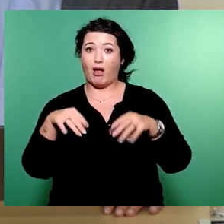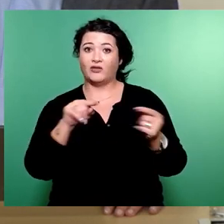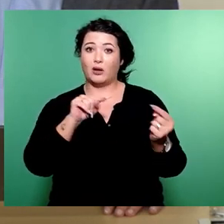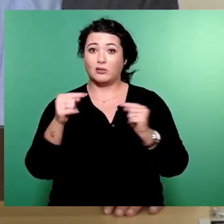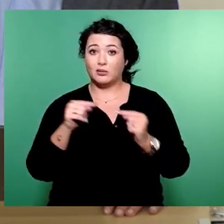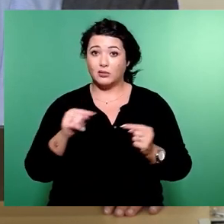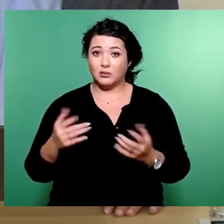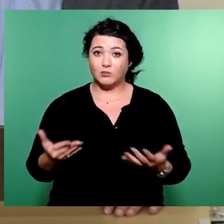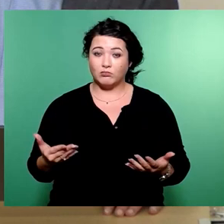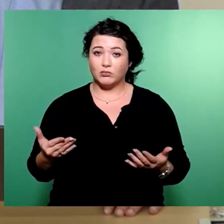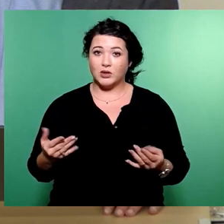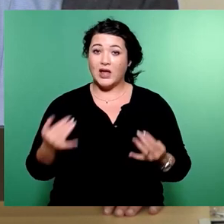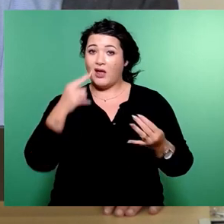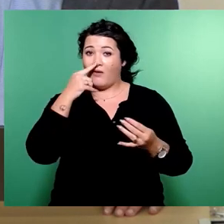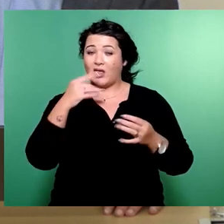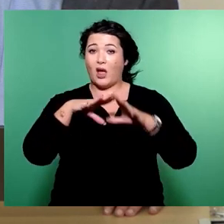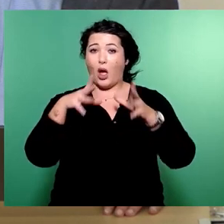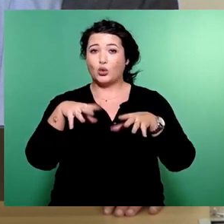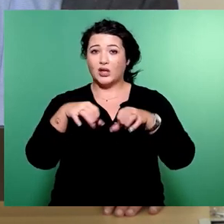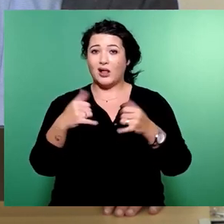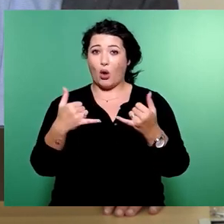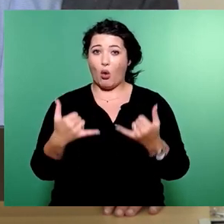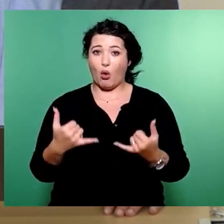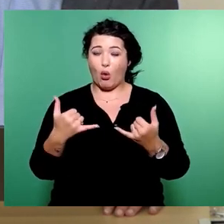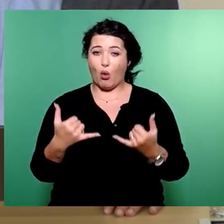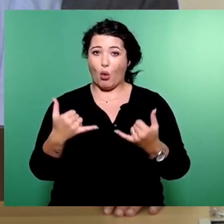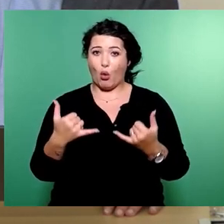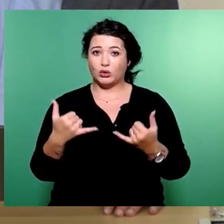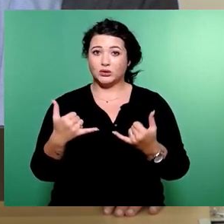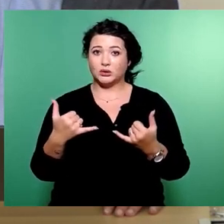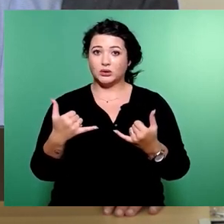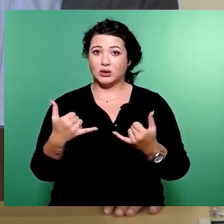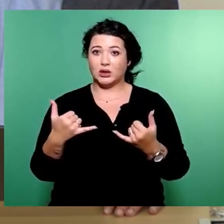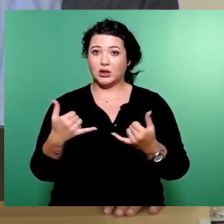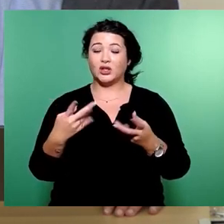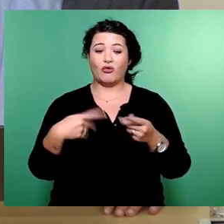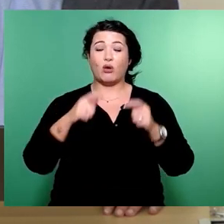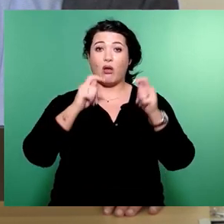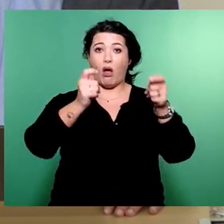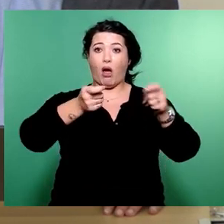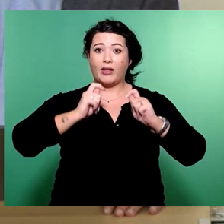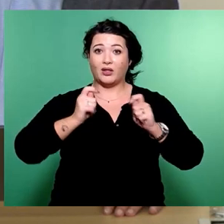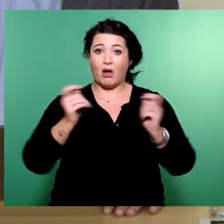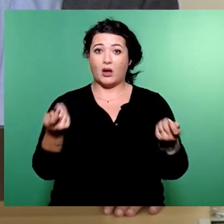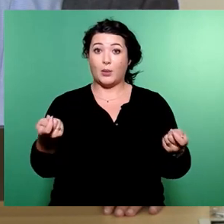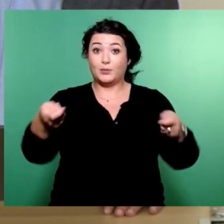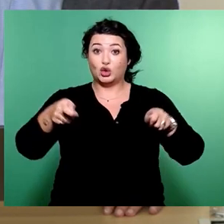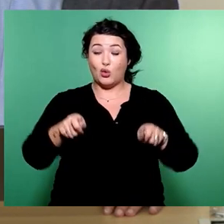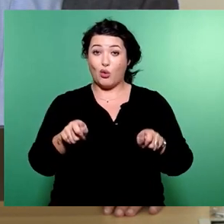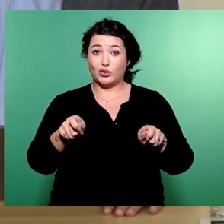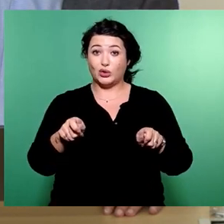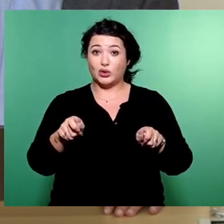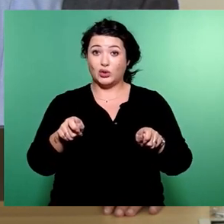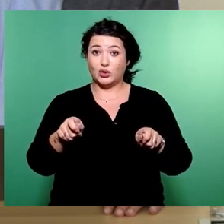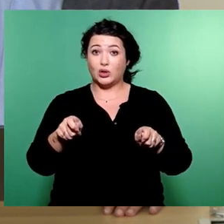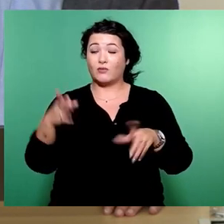Haushalt heute mit den mir vorliegenden Anträgen beschlossen wird, ich meine damit den federführenden